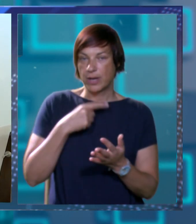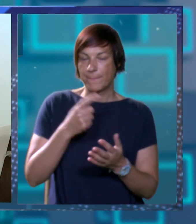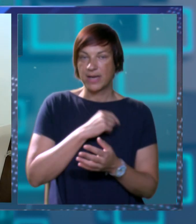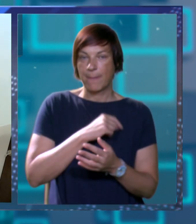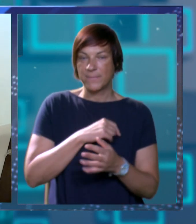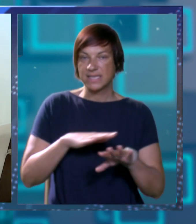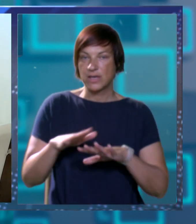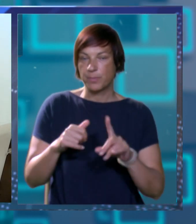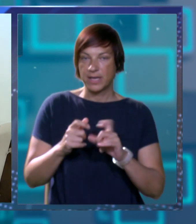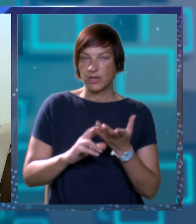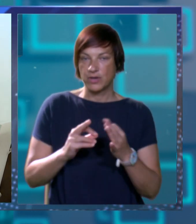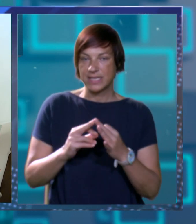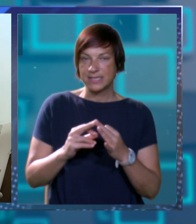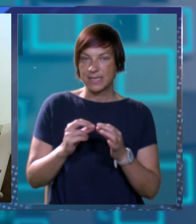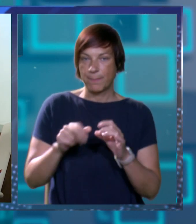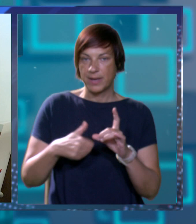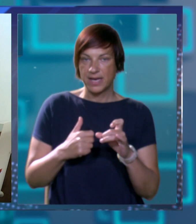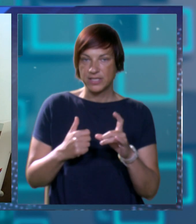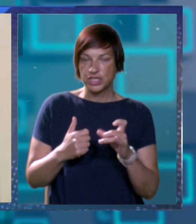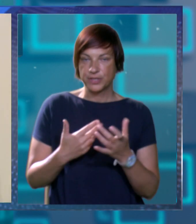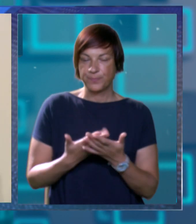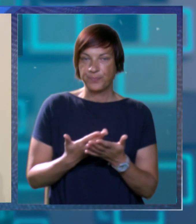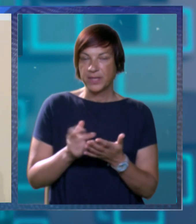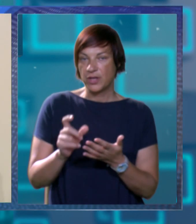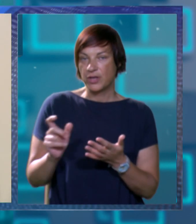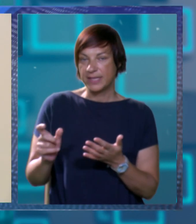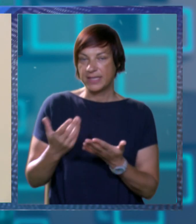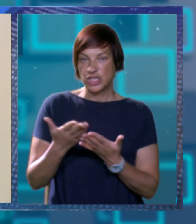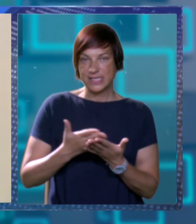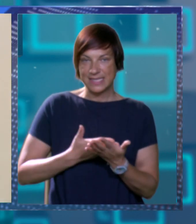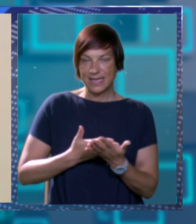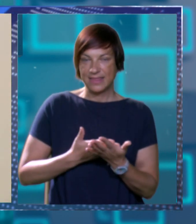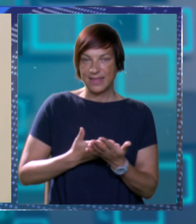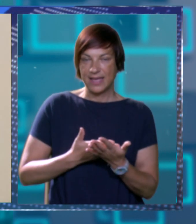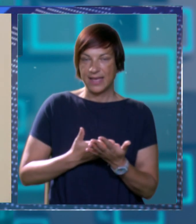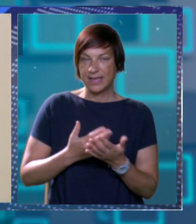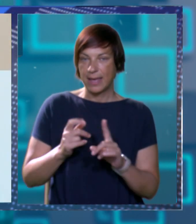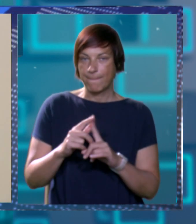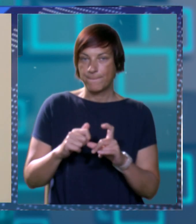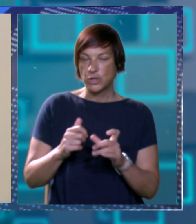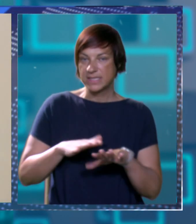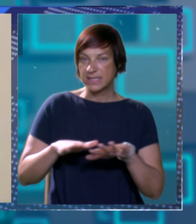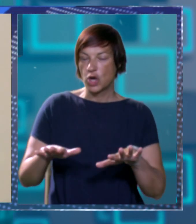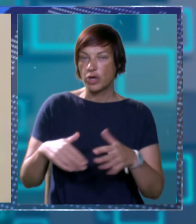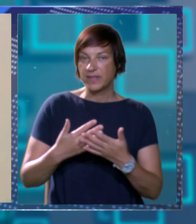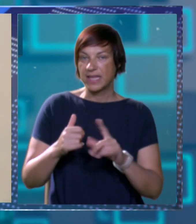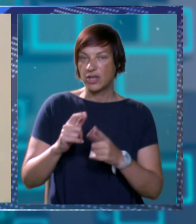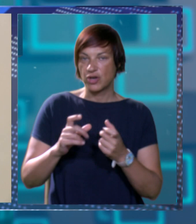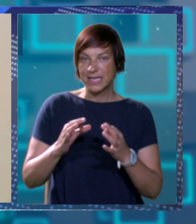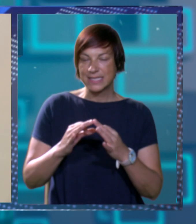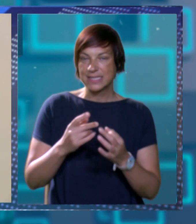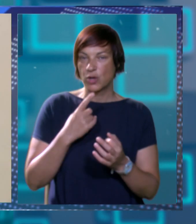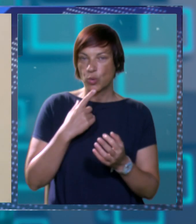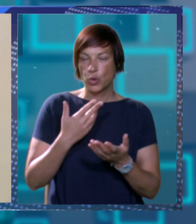napominje i predsjednik uprave Kroacija Airlinesa Jasmin Bajić. To je dio inače strategije post-covid strategije Kroacija Airlinesa